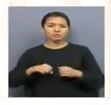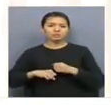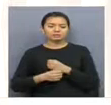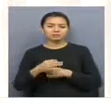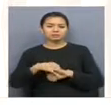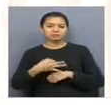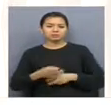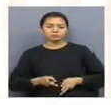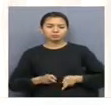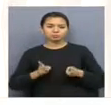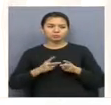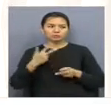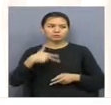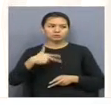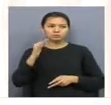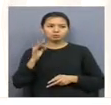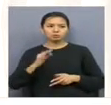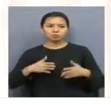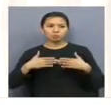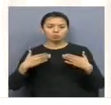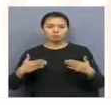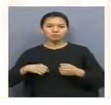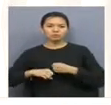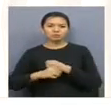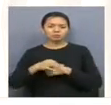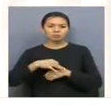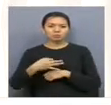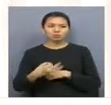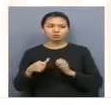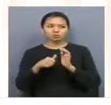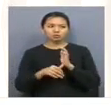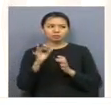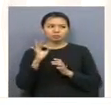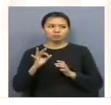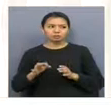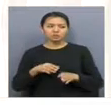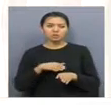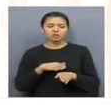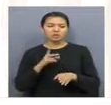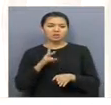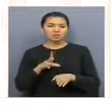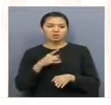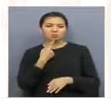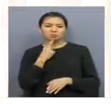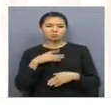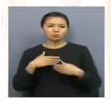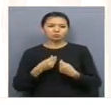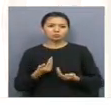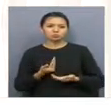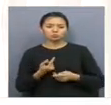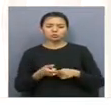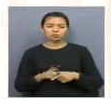зомбылық қылмыстар саны 33 пайызға бөсті. Зорлық зомбылық құрбандарының 60 пайызы толғымыз отбасыларда тәрбейленді. Бұл өте